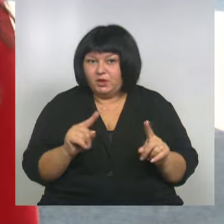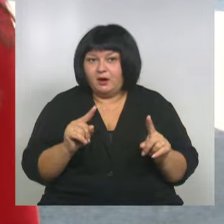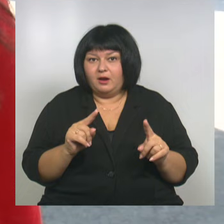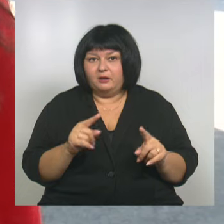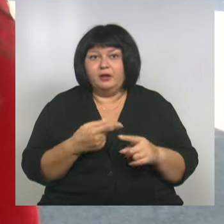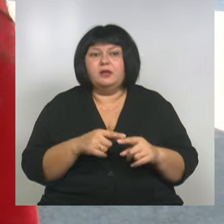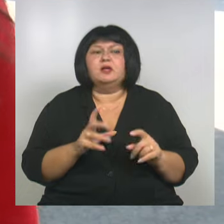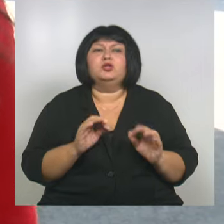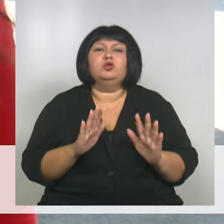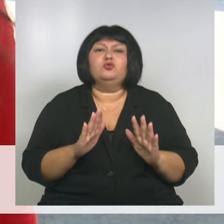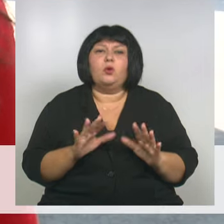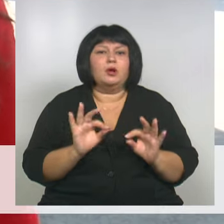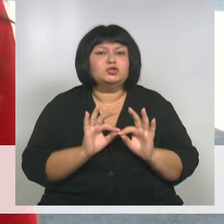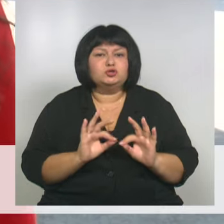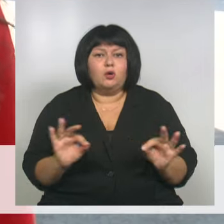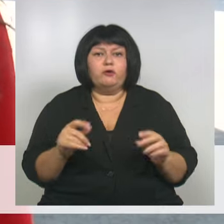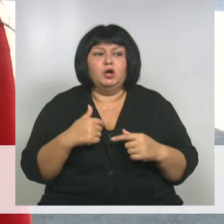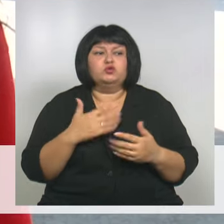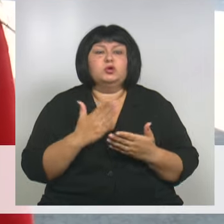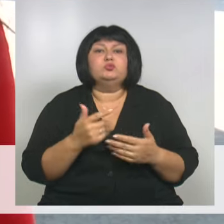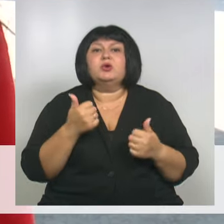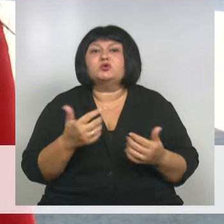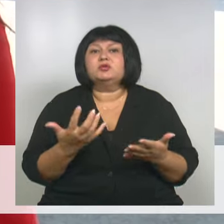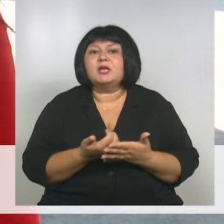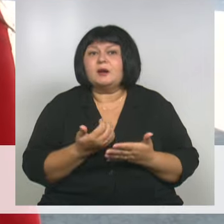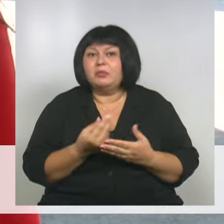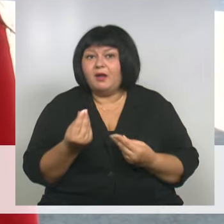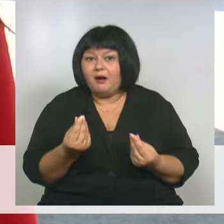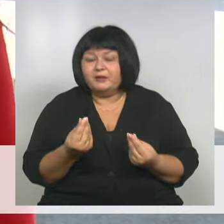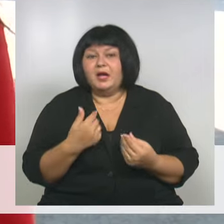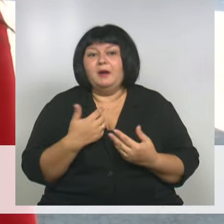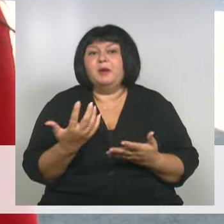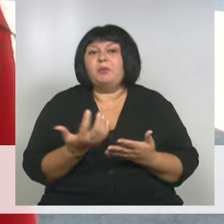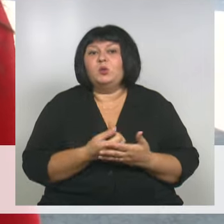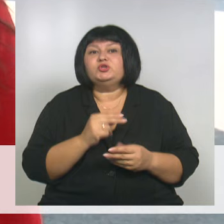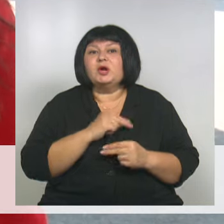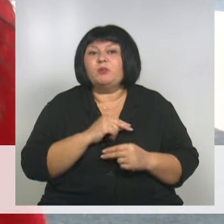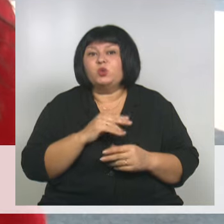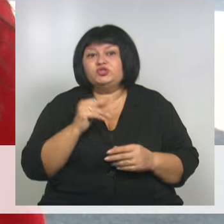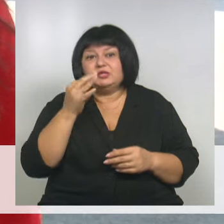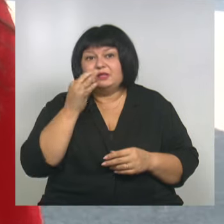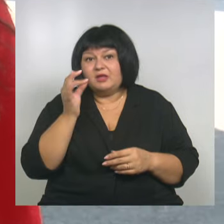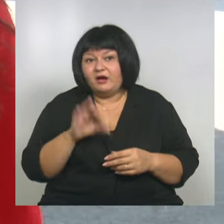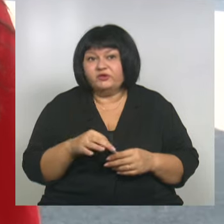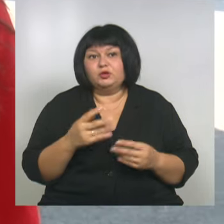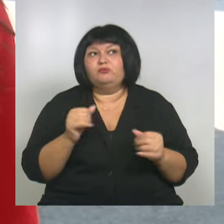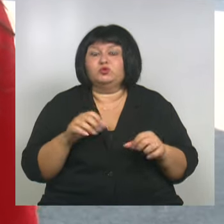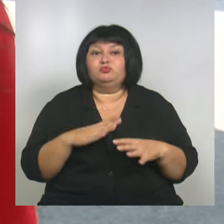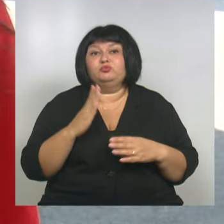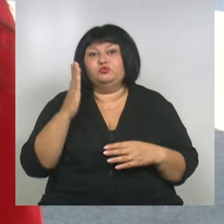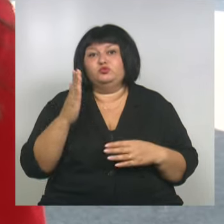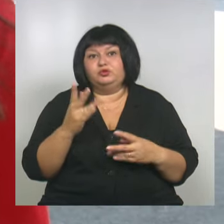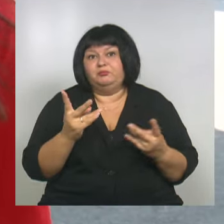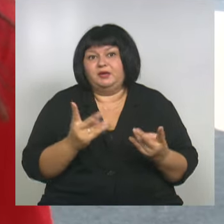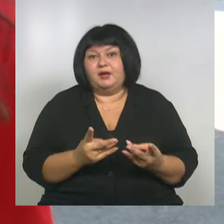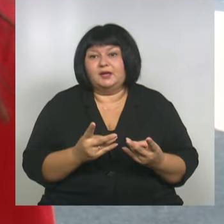И это не только здорово, что у нас будет хорошая зарплата, но мы еще получим какие-то рабочие навыки, которые нам, возможно, пригодятся в будущем.